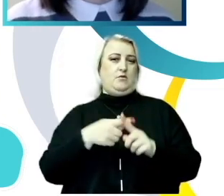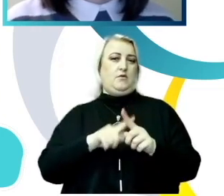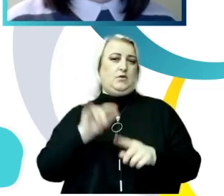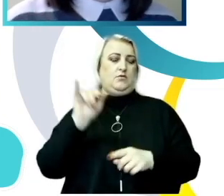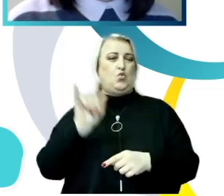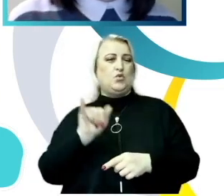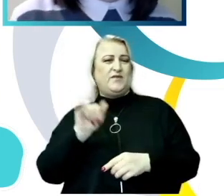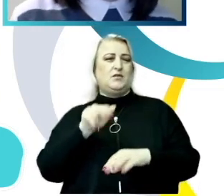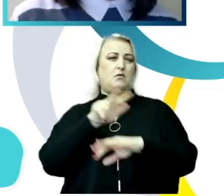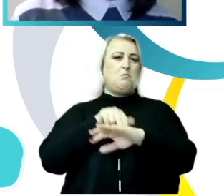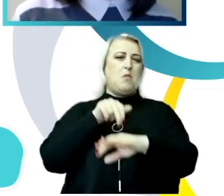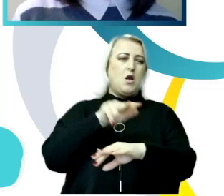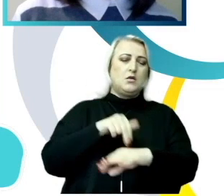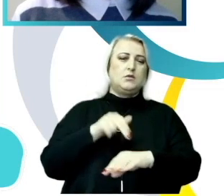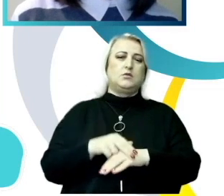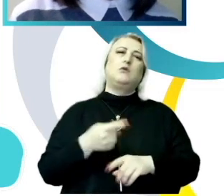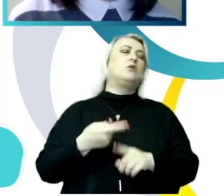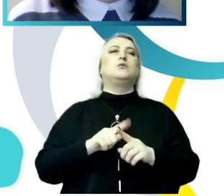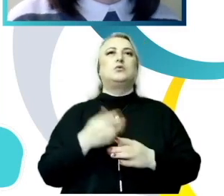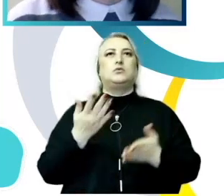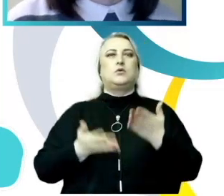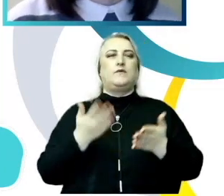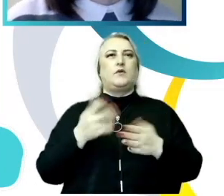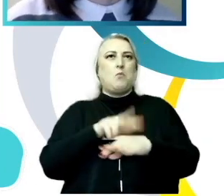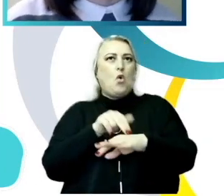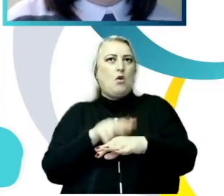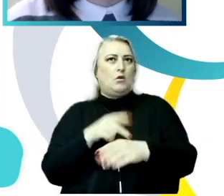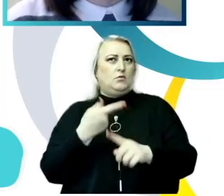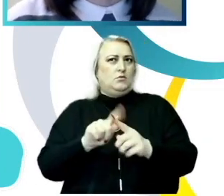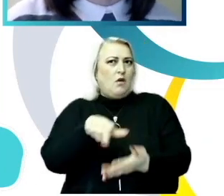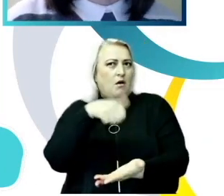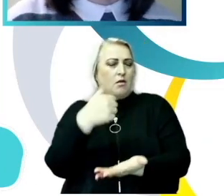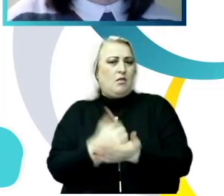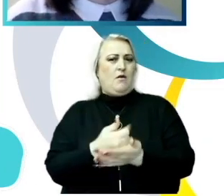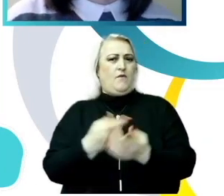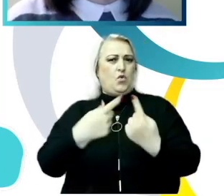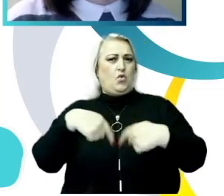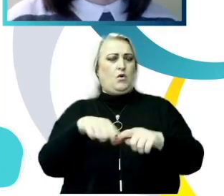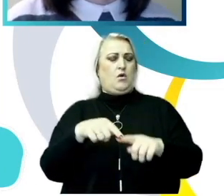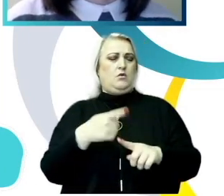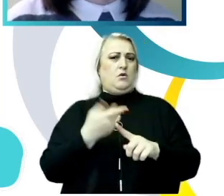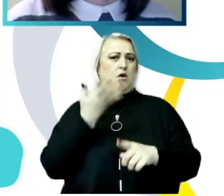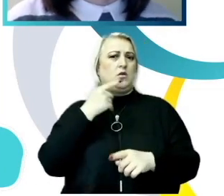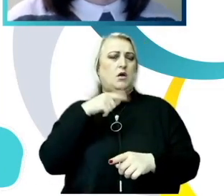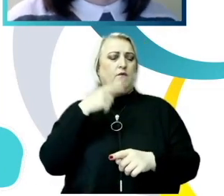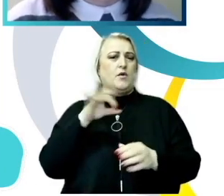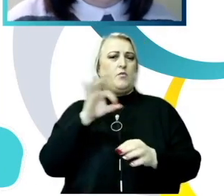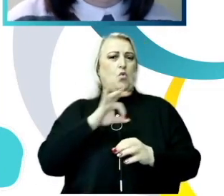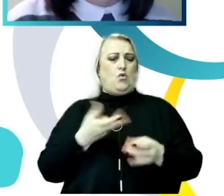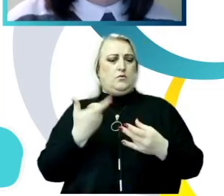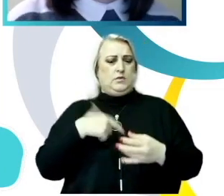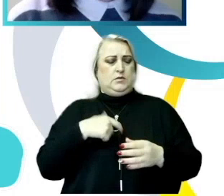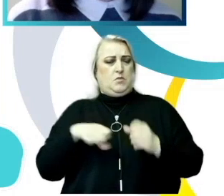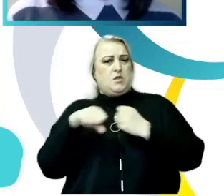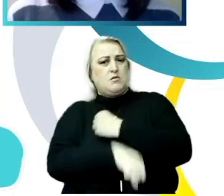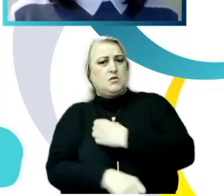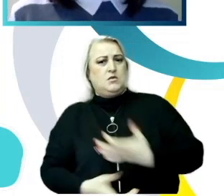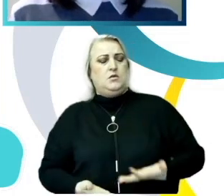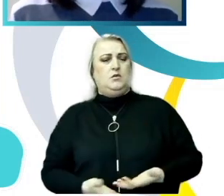poliție care ar fi probabil organul principal atunci când vorbim despre cazurile de hărțuire gravă.